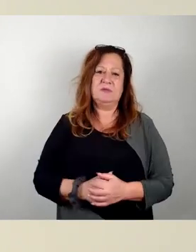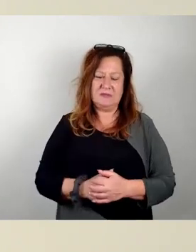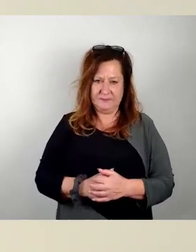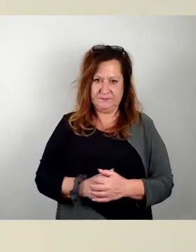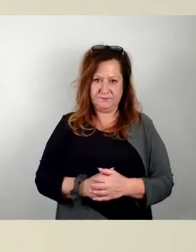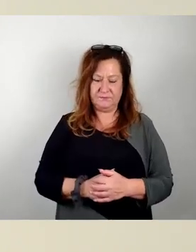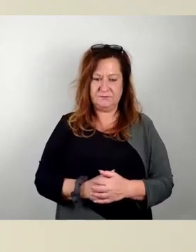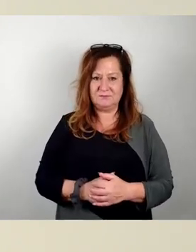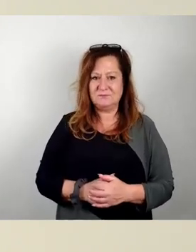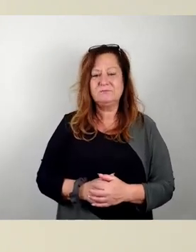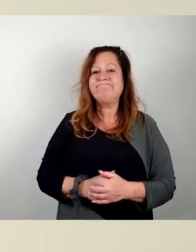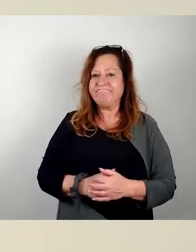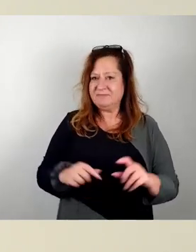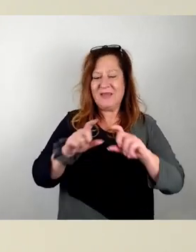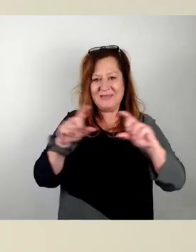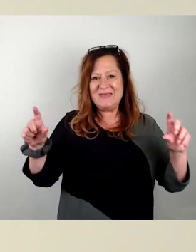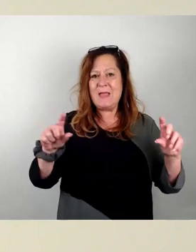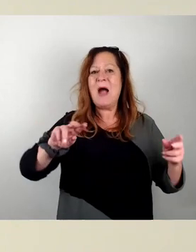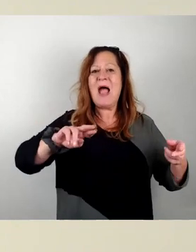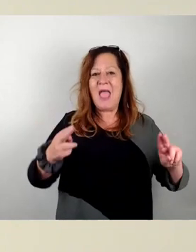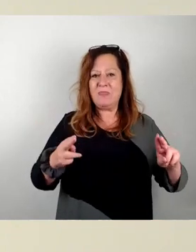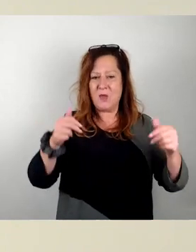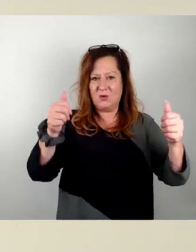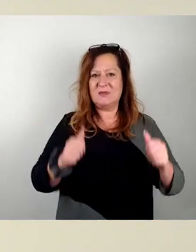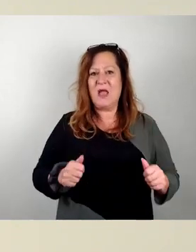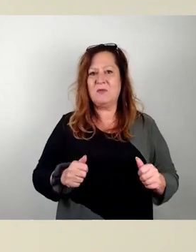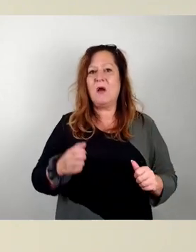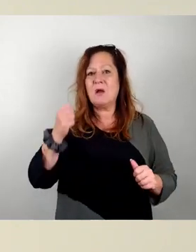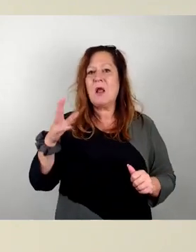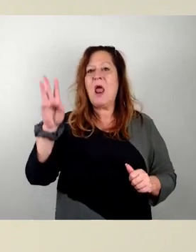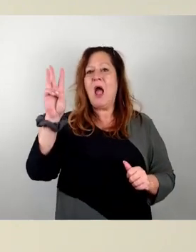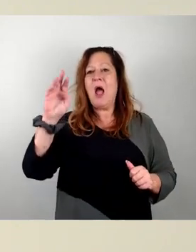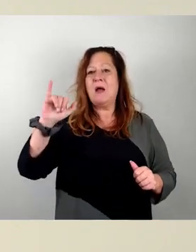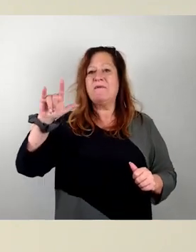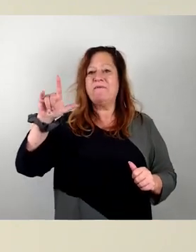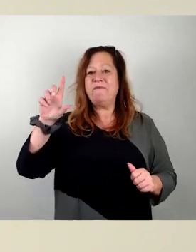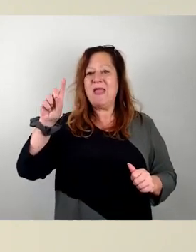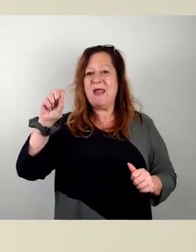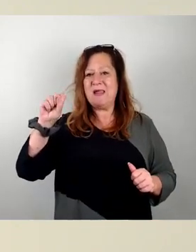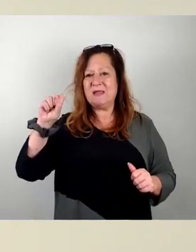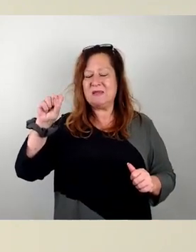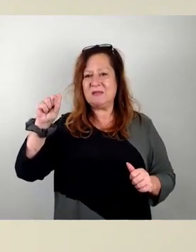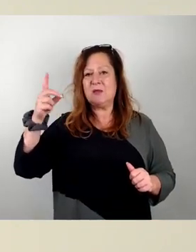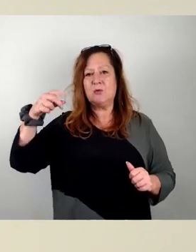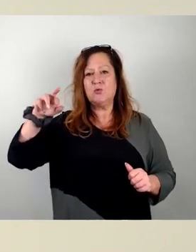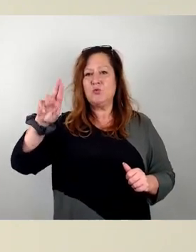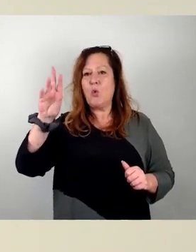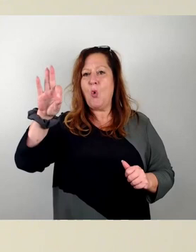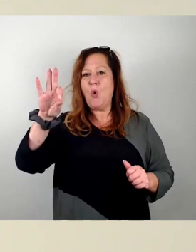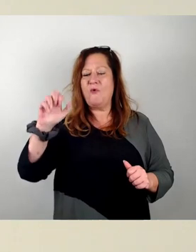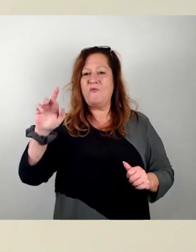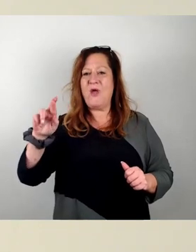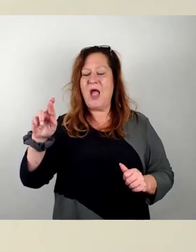Natürlich ist es so, dass auf der Wilsthofer Straße im Bestand es eine baugeschichtliche